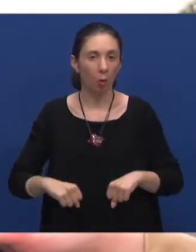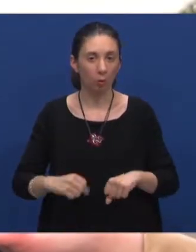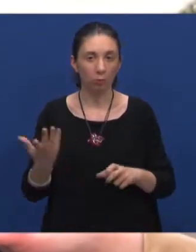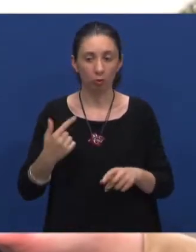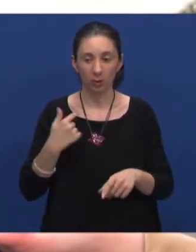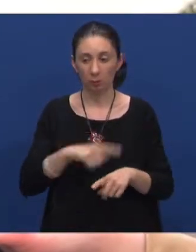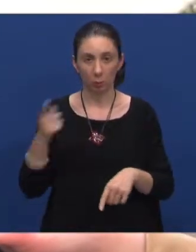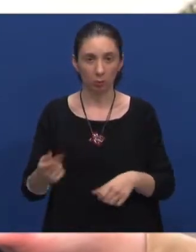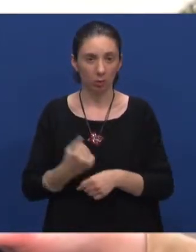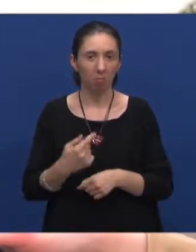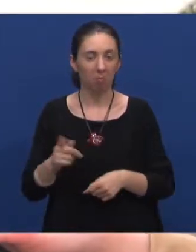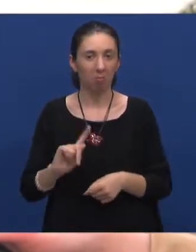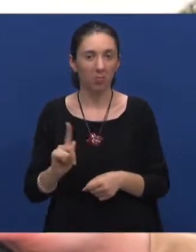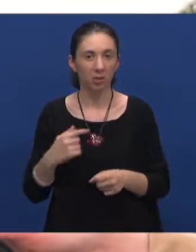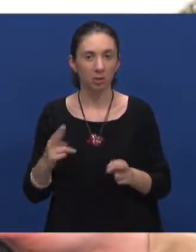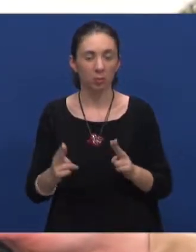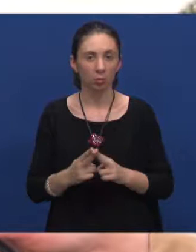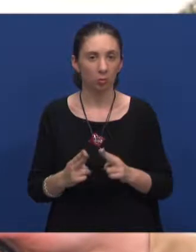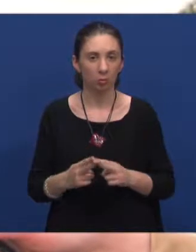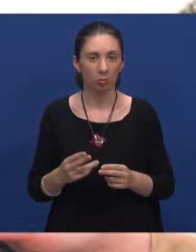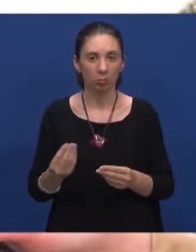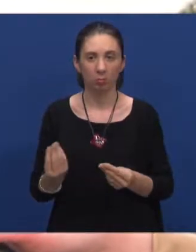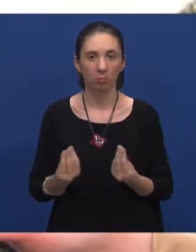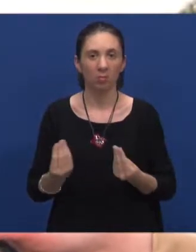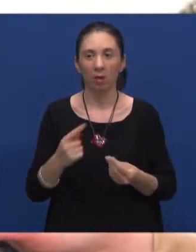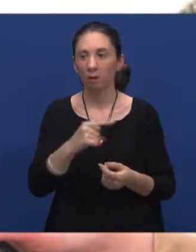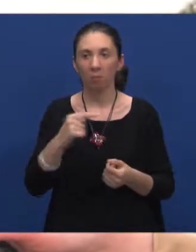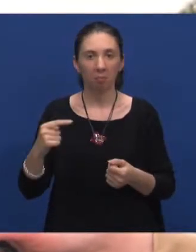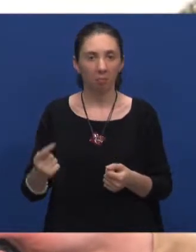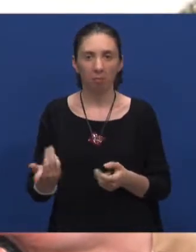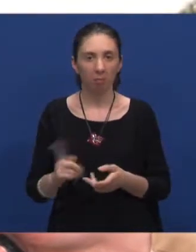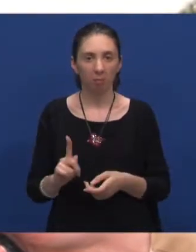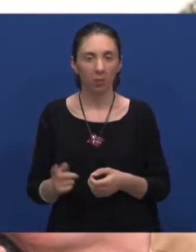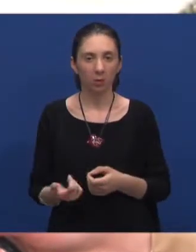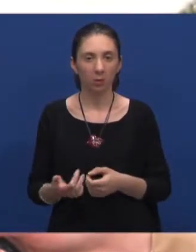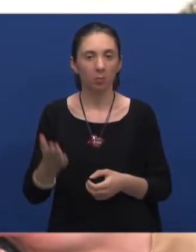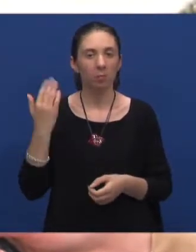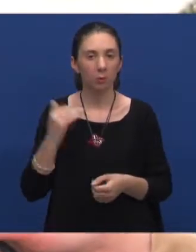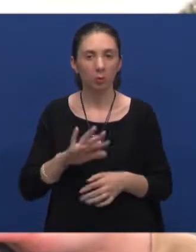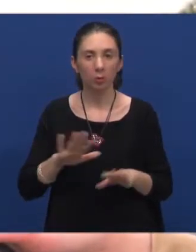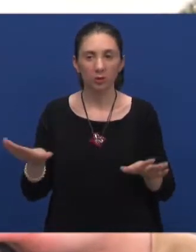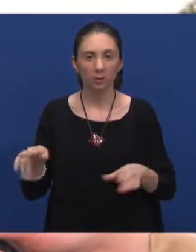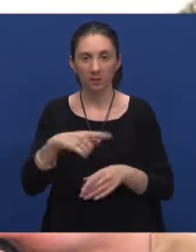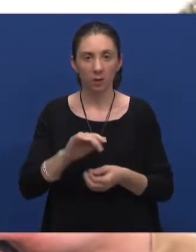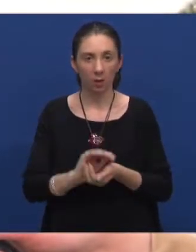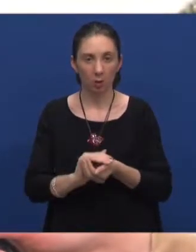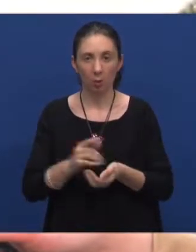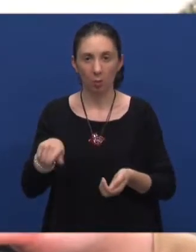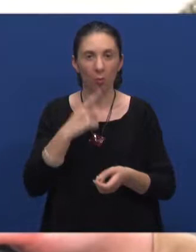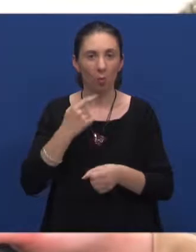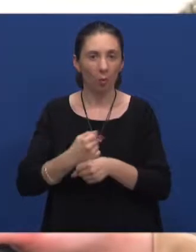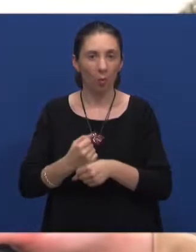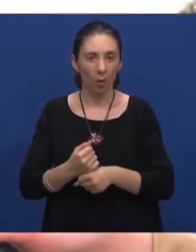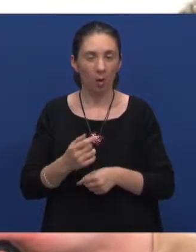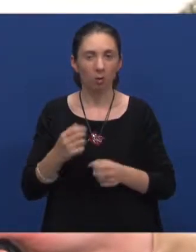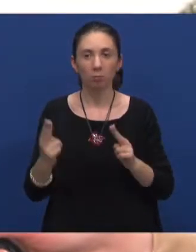sam do sada radila, nisam. Nisam se susretala sa nikakvim predrasudama, pa će, bile su svi kolegi u redakciji